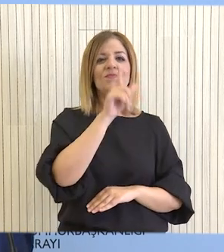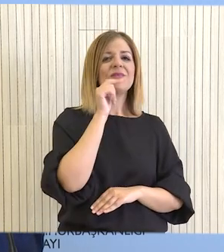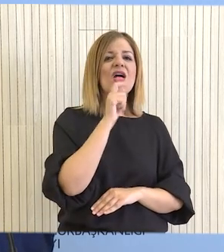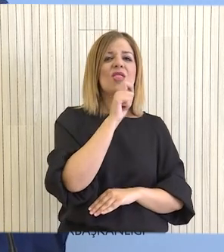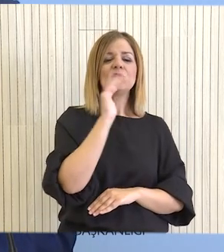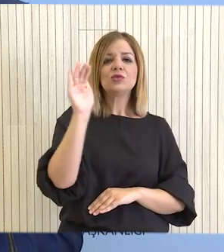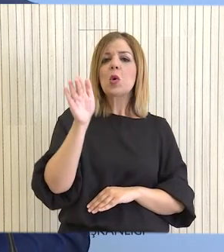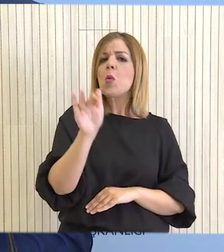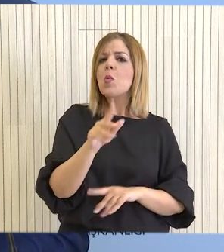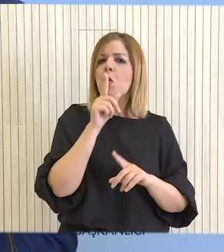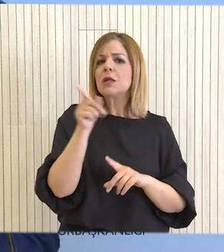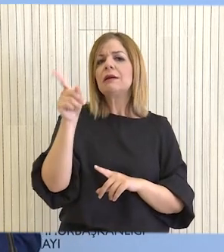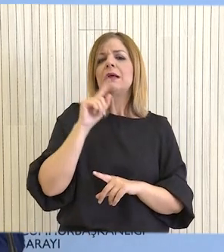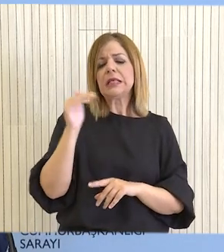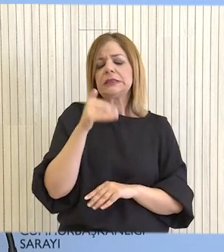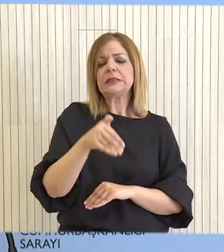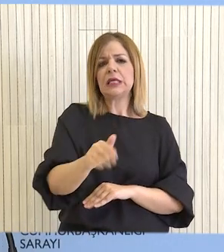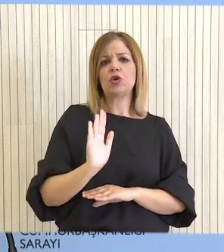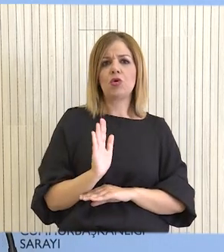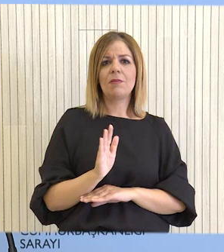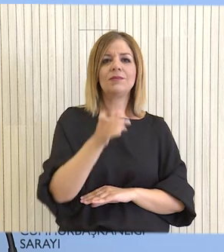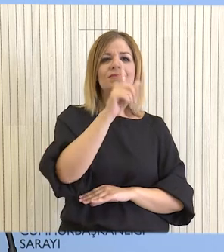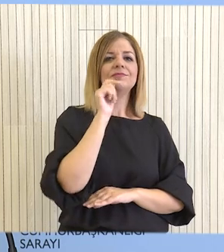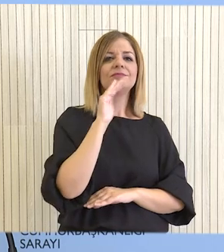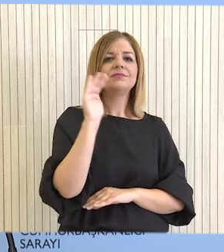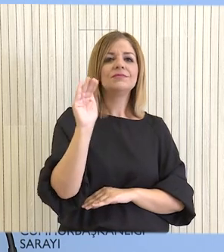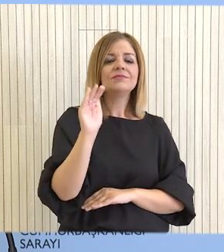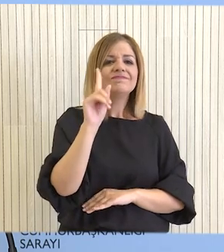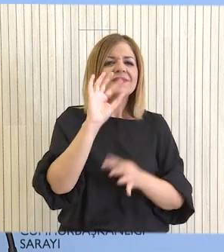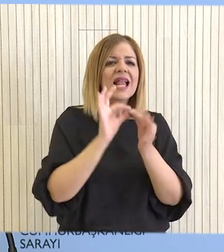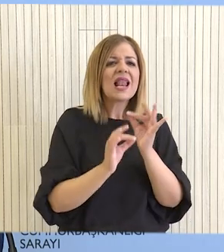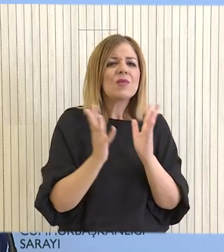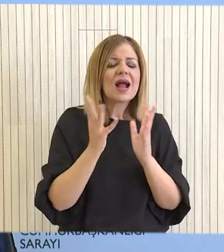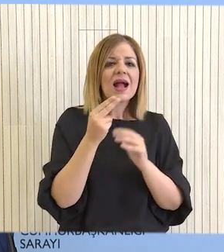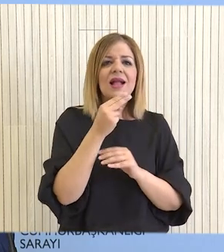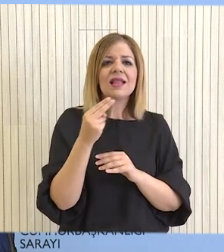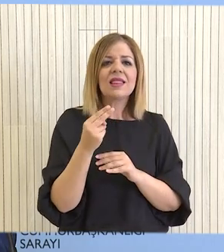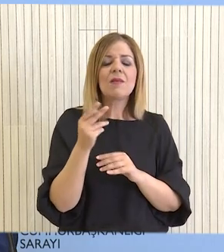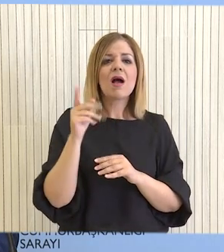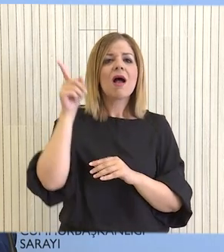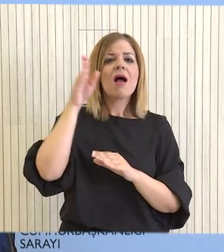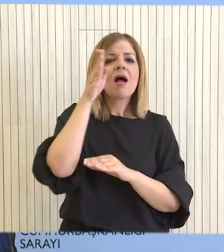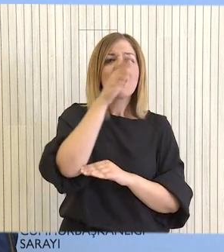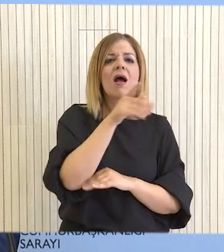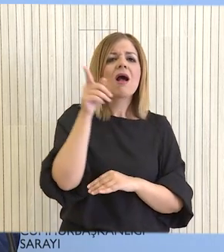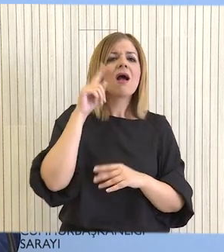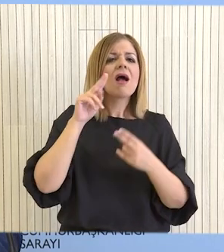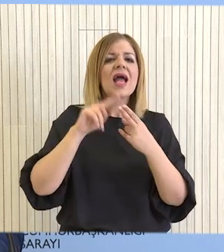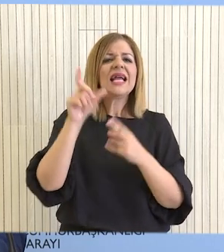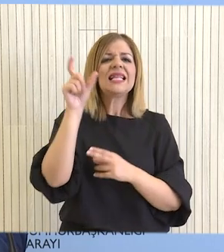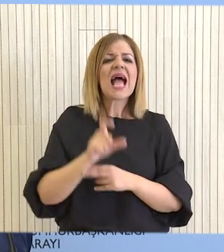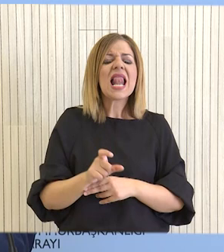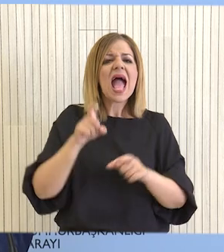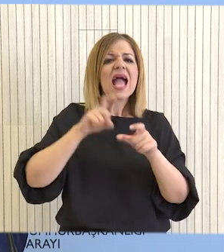το Συντόμα και το ίνα. Δεν είναι κάτι δύσκολο σημαντικό. Στην Ιταρία, ο πρόεδρος θα δει καθόλου ανθρώπους της ΣΕΝ ή δεν υπάρχει στιγμή στο